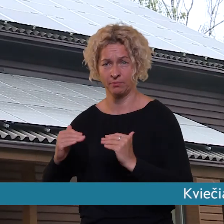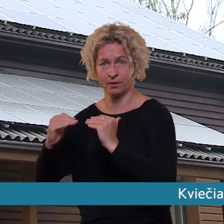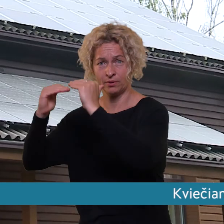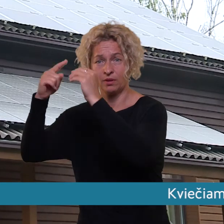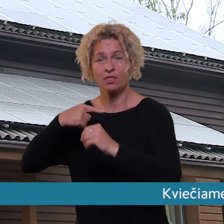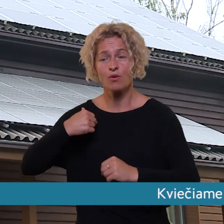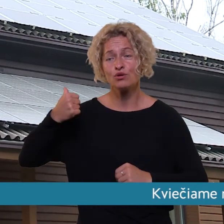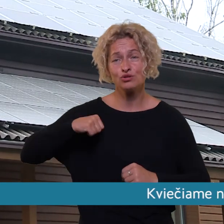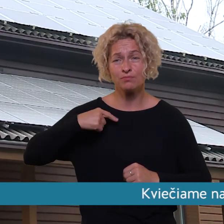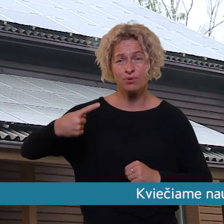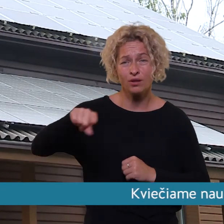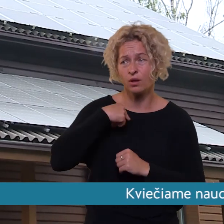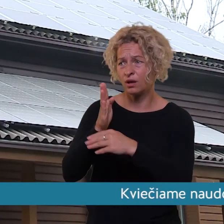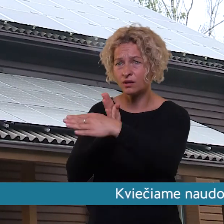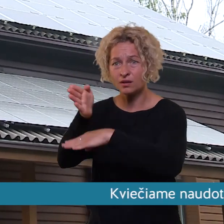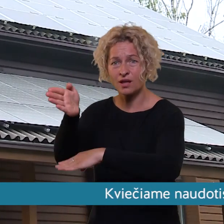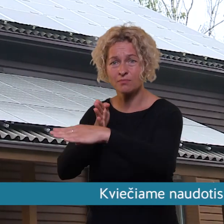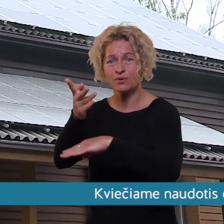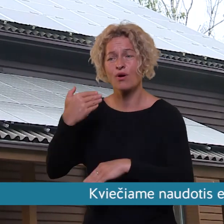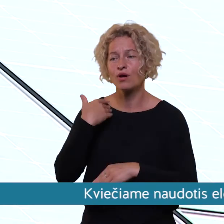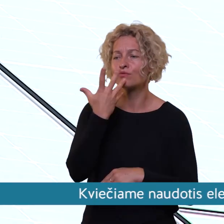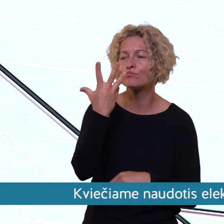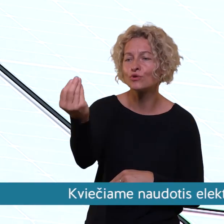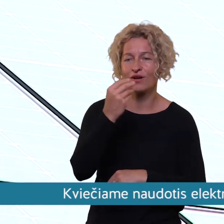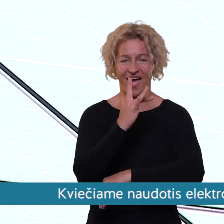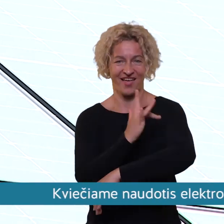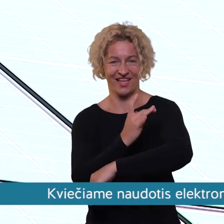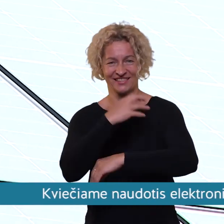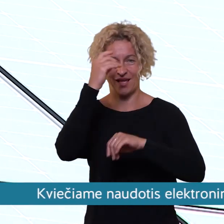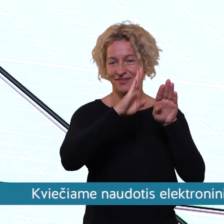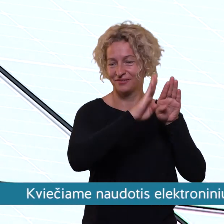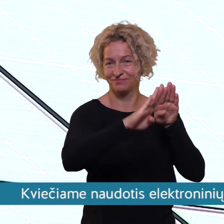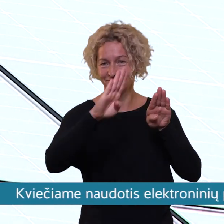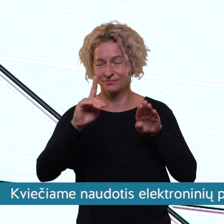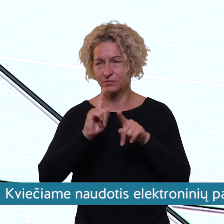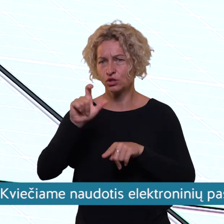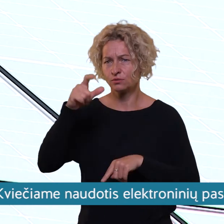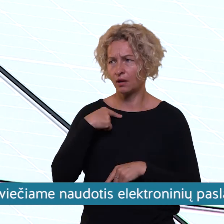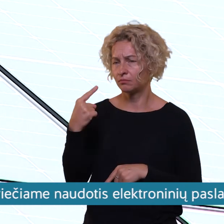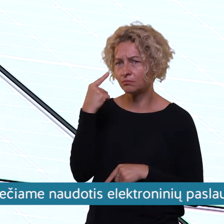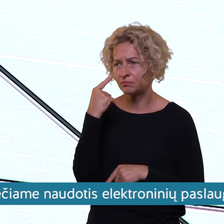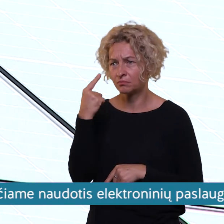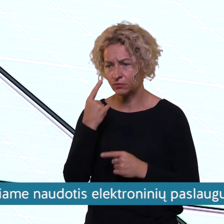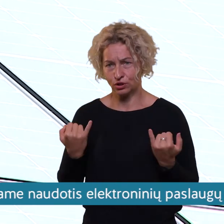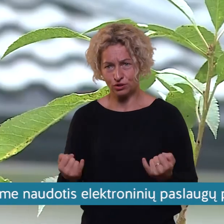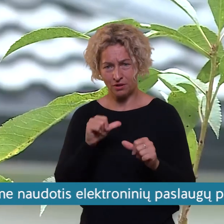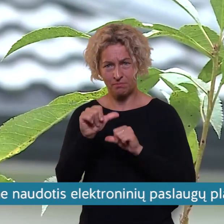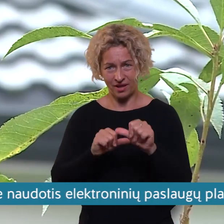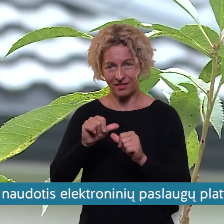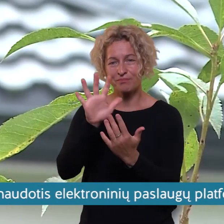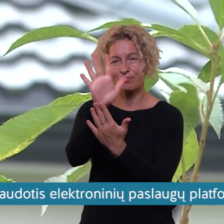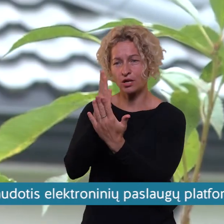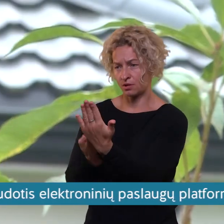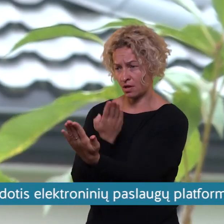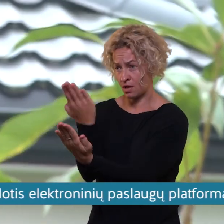gyventojų kreipiasi dėl Saulės elektrinių įrengimo. Specialistai pastebi, kad per šiuos metus gautų paraiškų Saulės elektrinėm